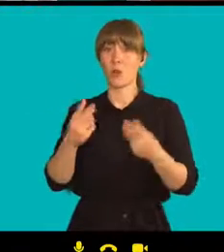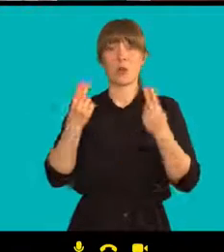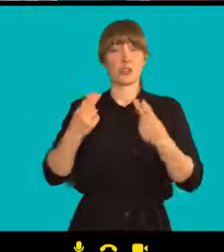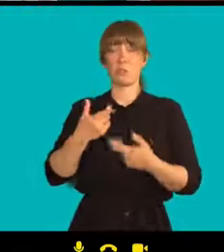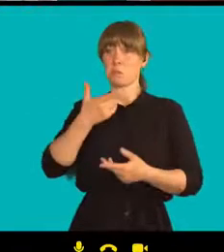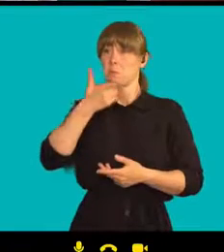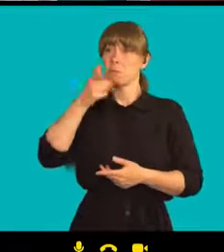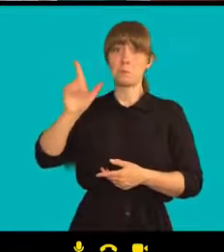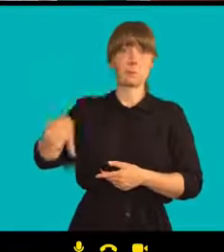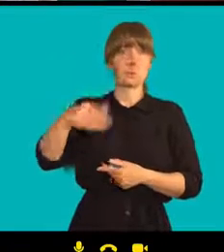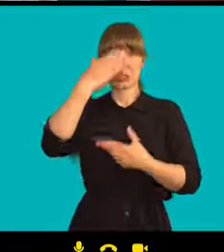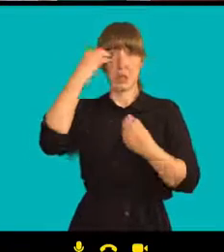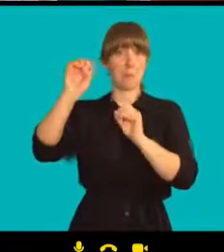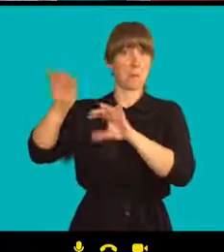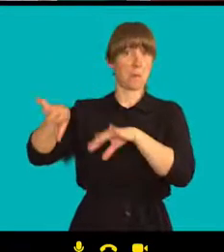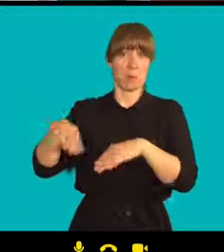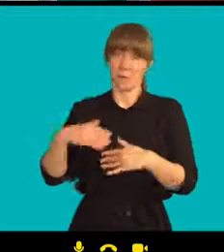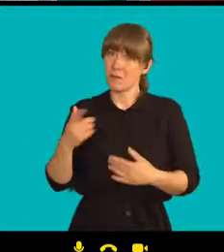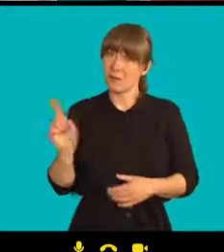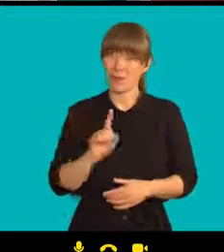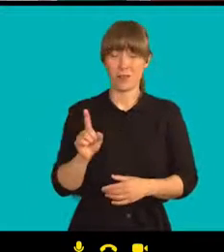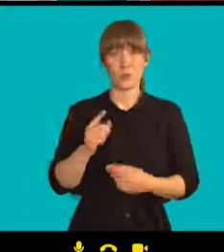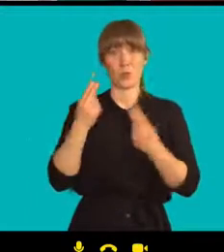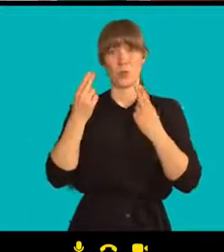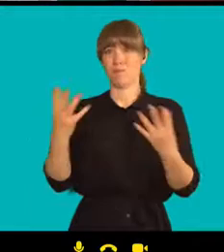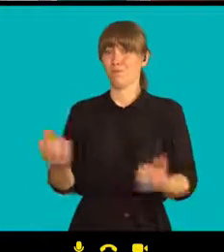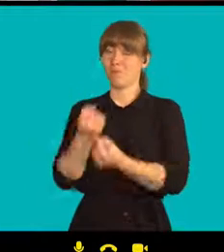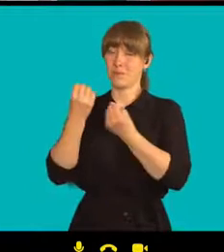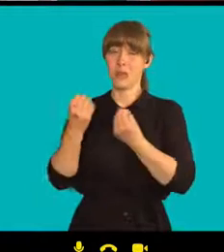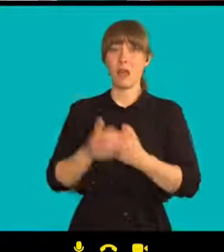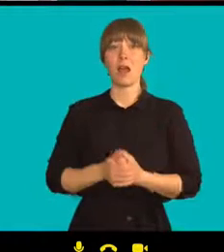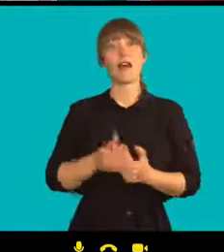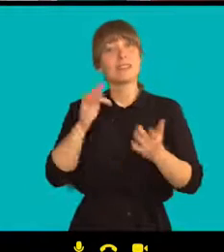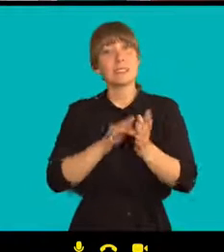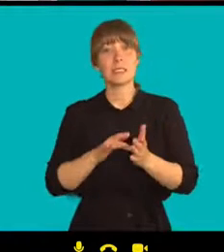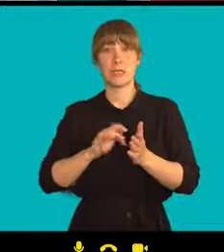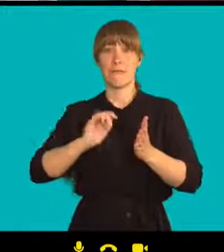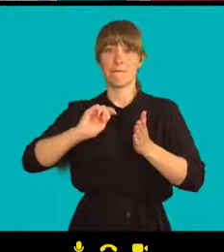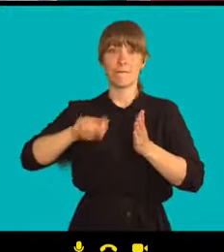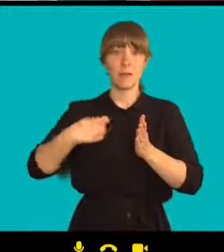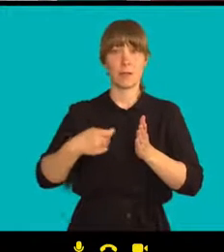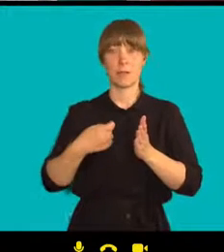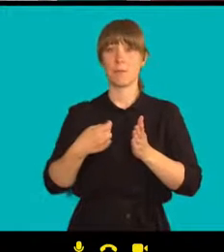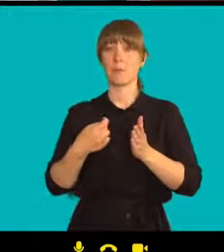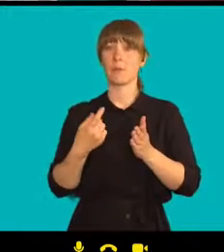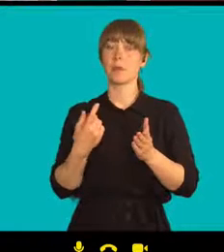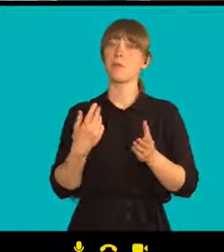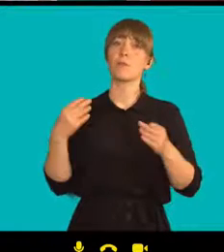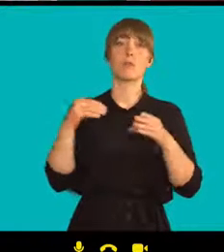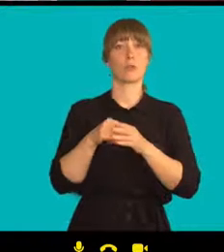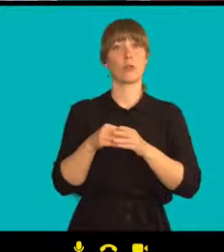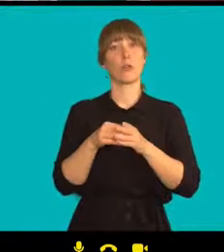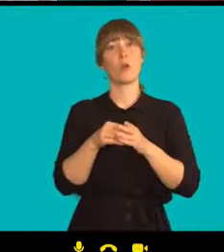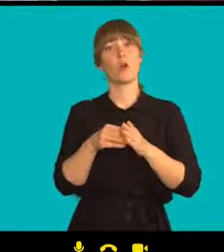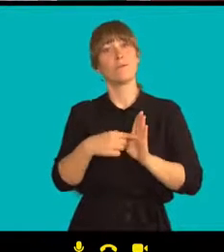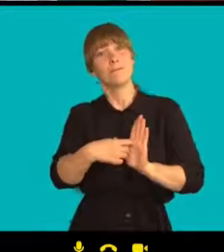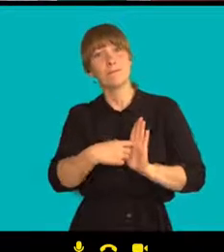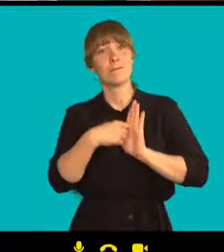můj film je také hlas,